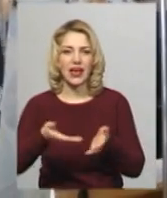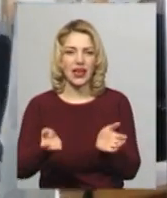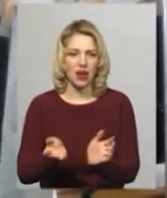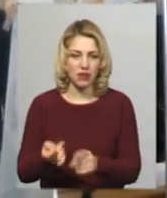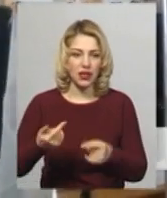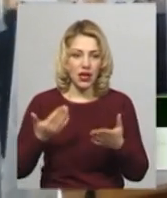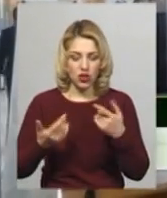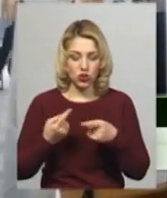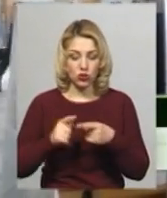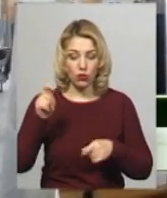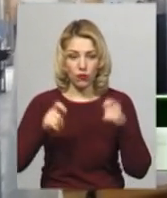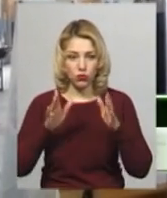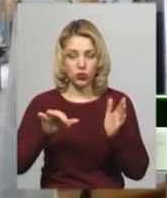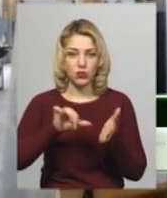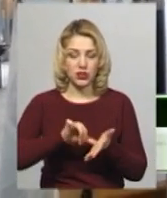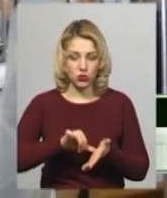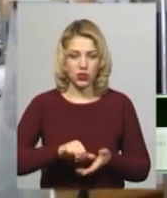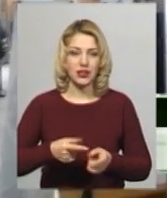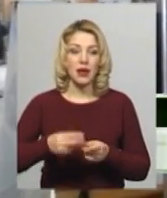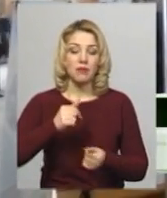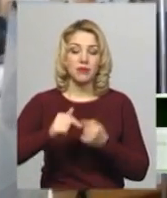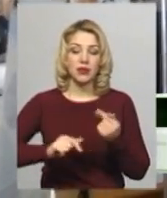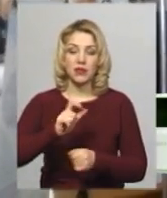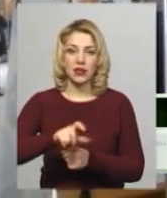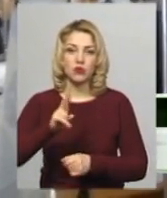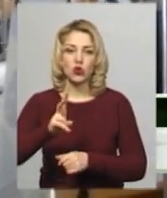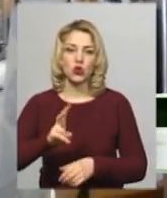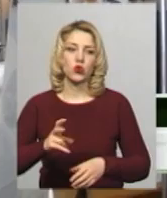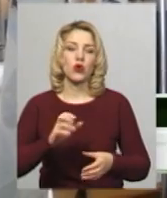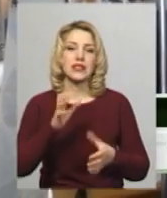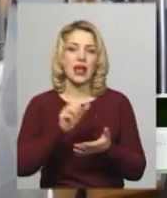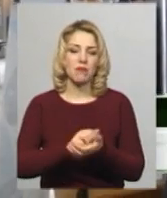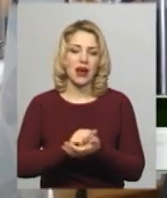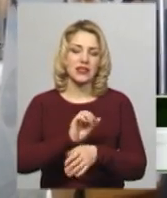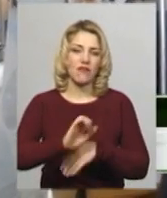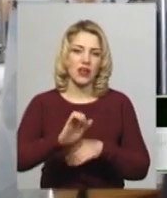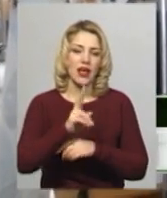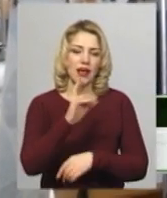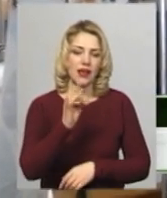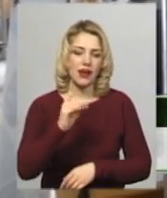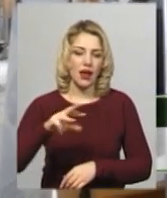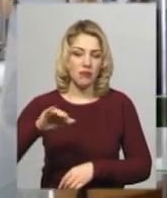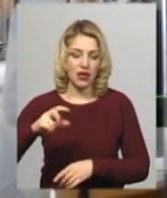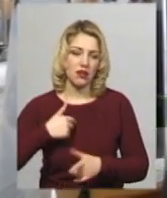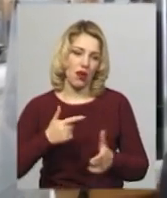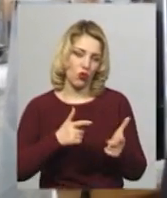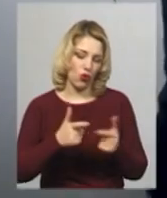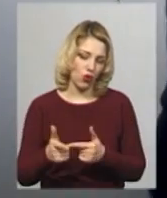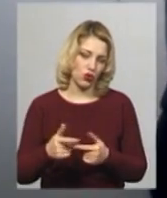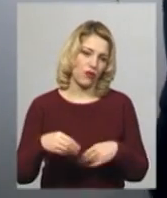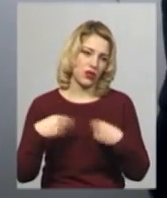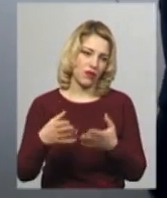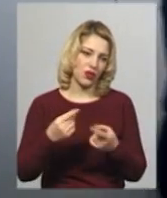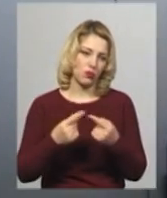цьому форумі будуть присутні підприємці, які займаються виготовленням кераміки, я готовий надавати їм продукти і співпрацювати з ними.